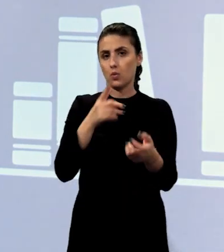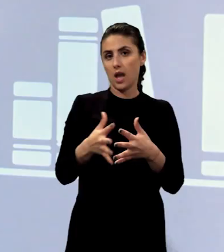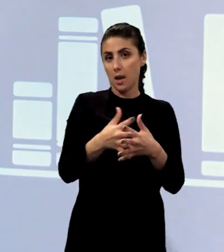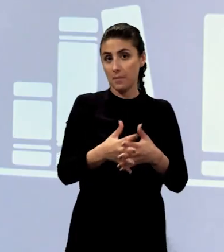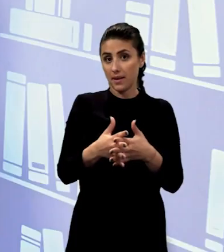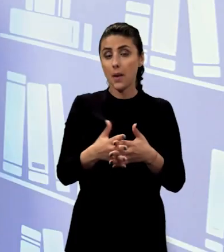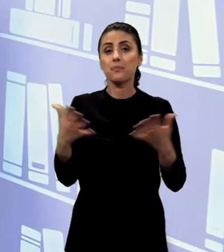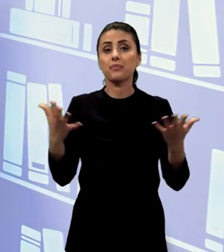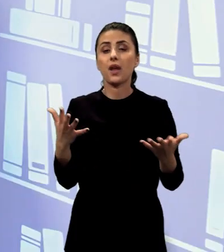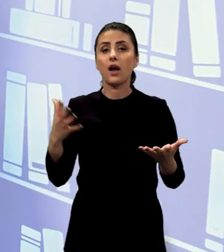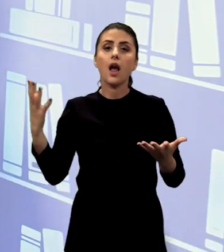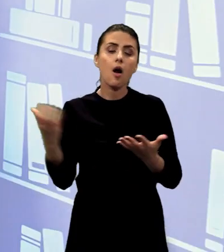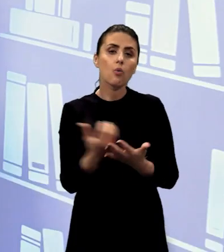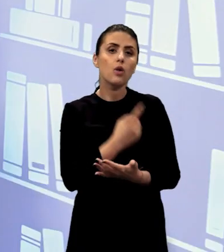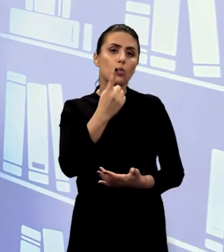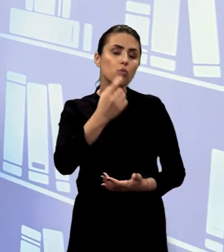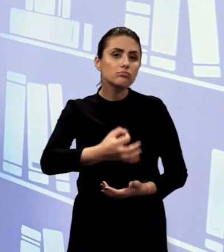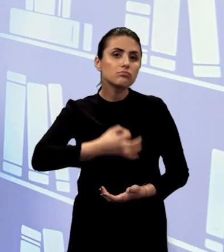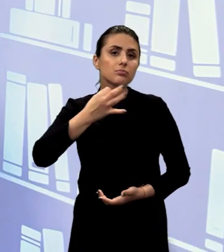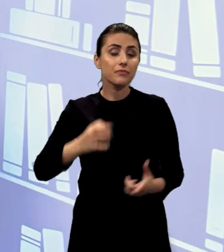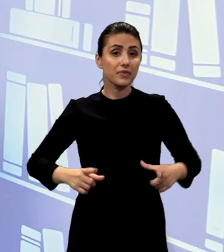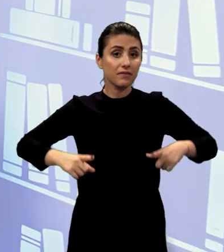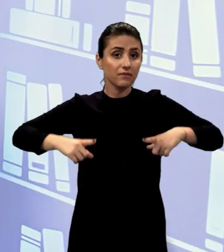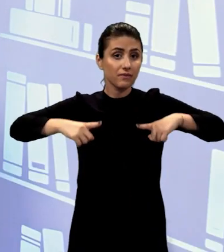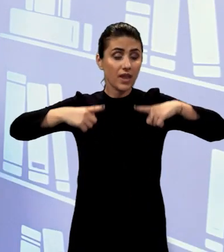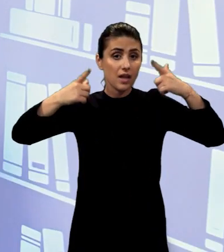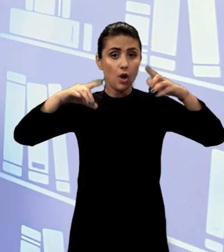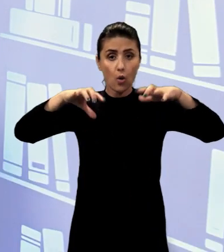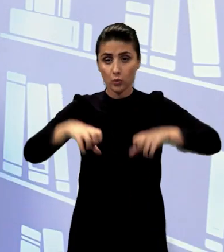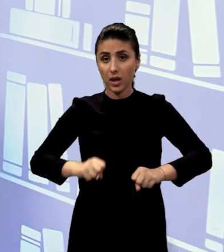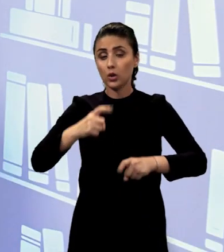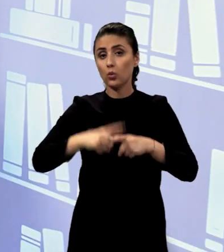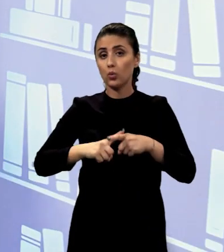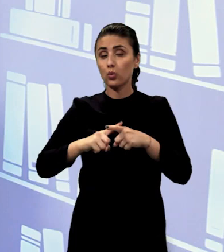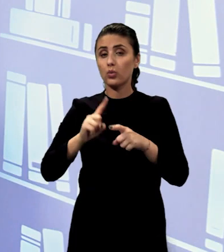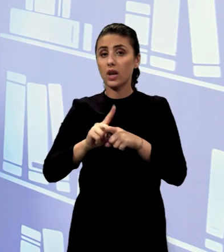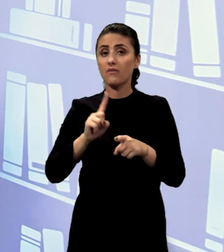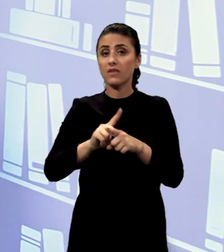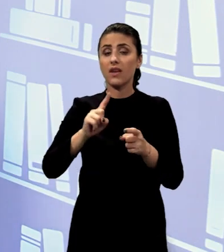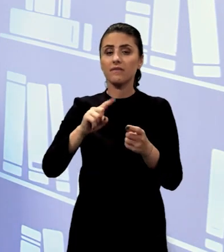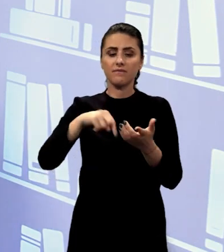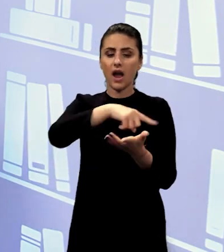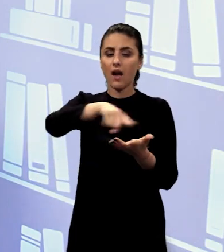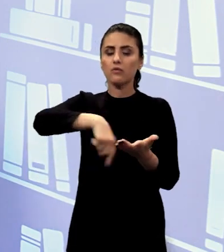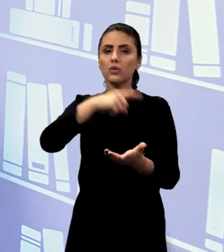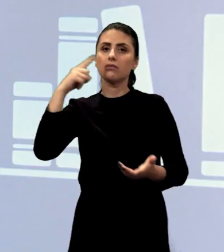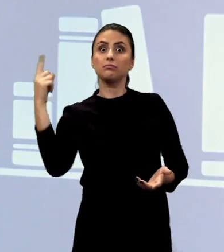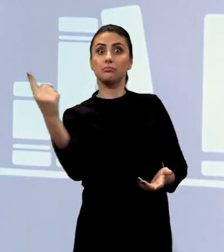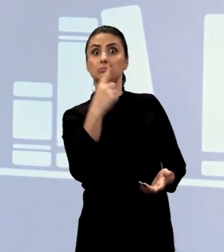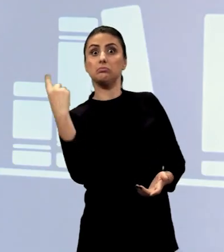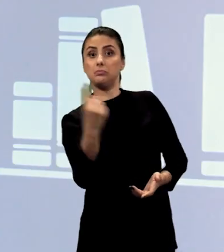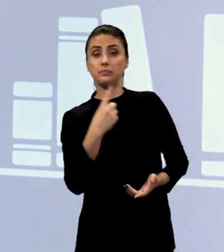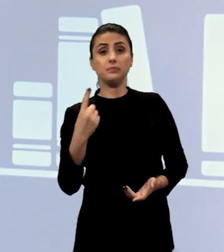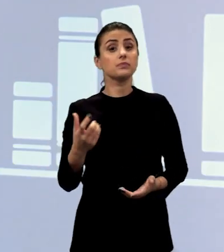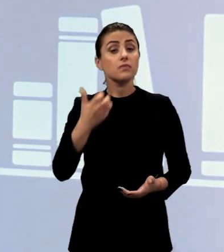care a asemănat într-o predică viața ocupată cu învârtitul farfuriilor pe bețe.